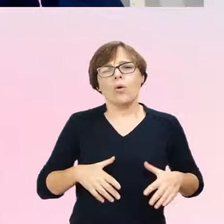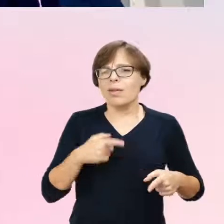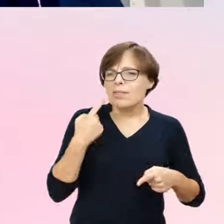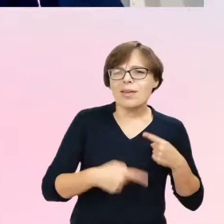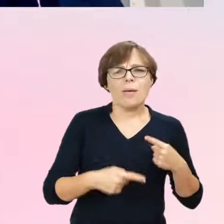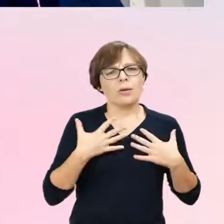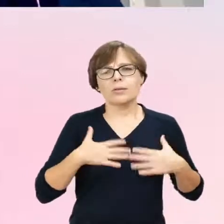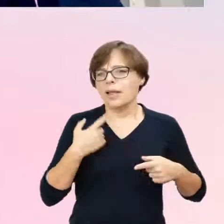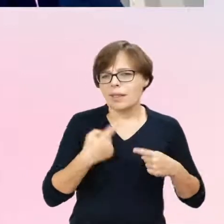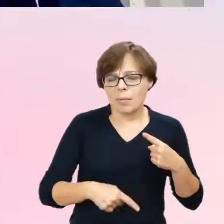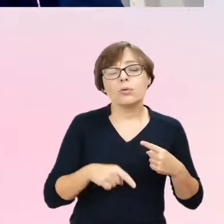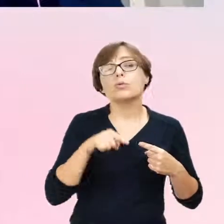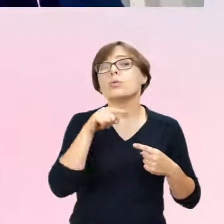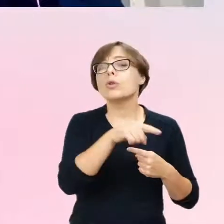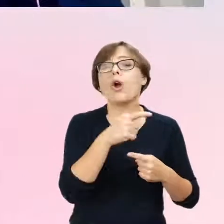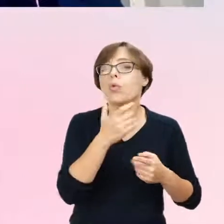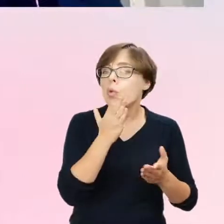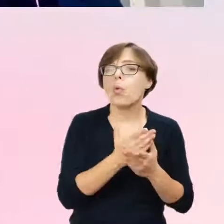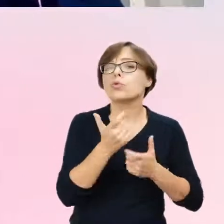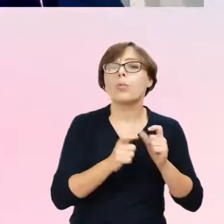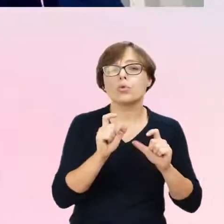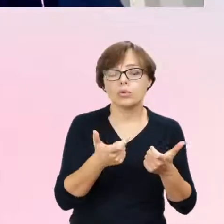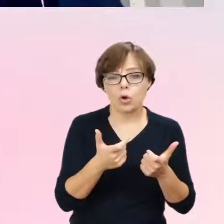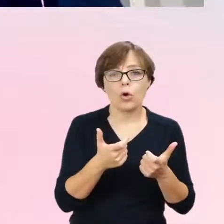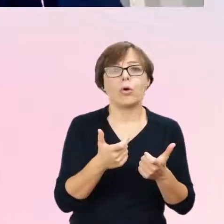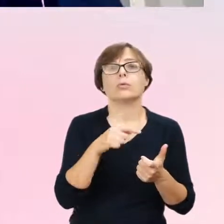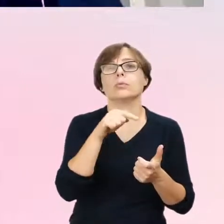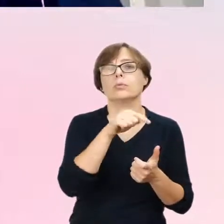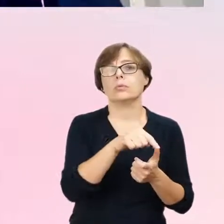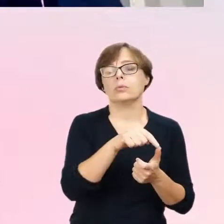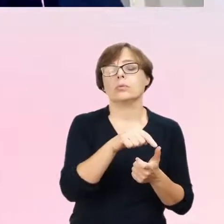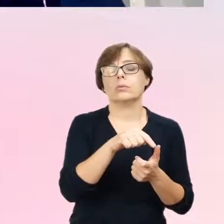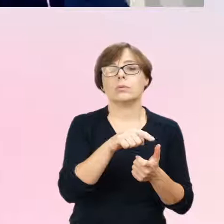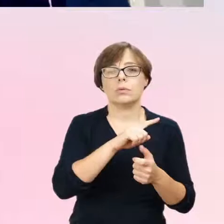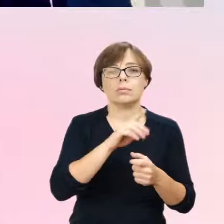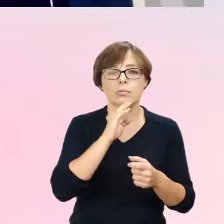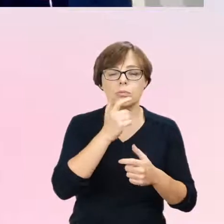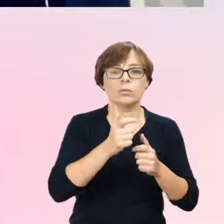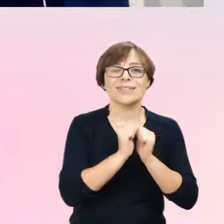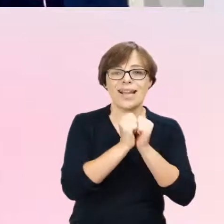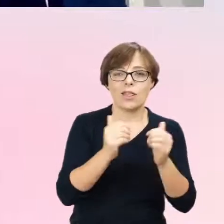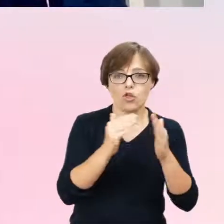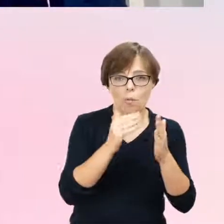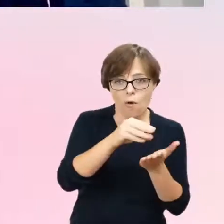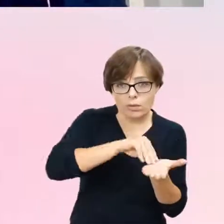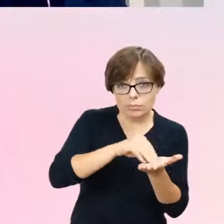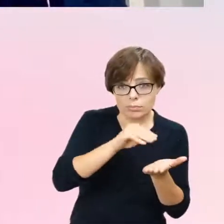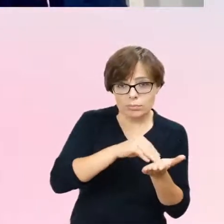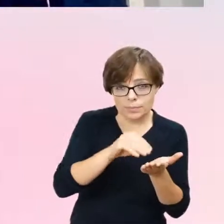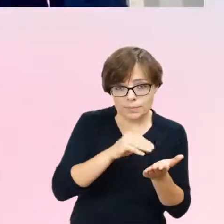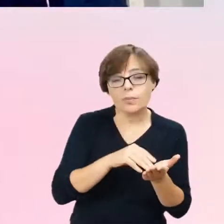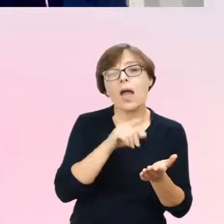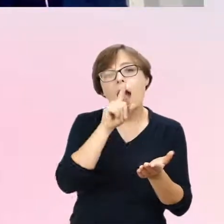odrabiał lekcje ze skarpetką, która udawała penisa, tak, czyli sobie zakładał tam do tej